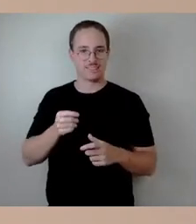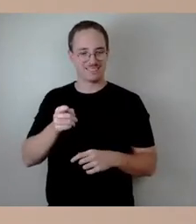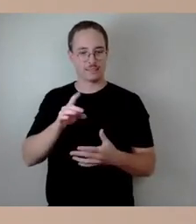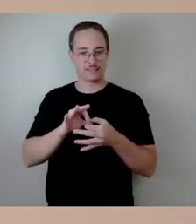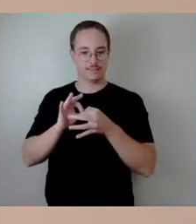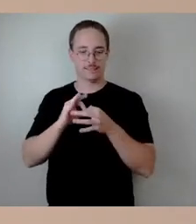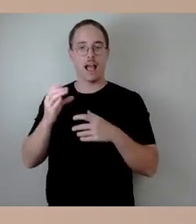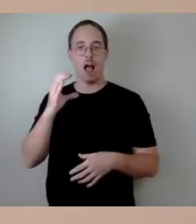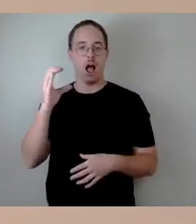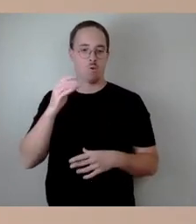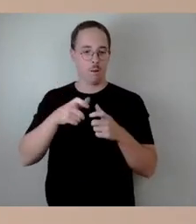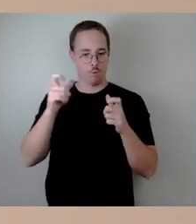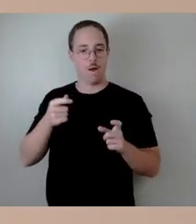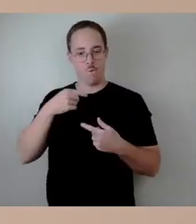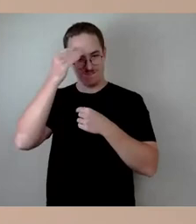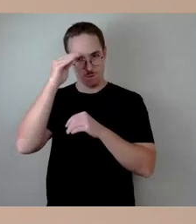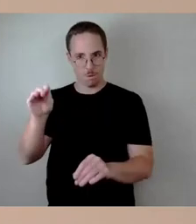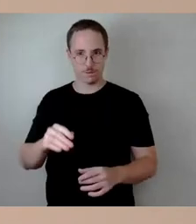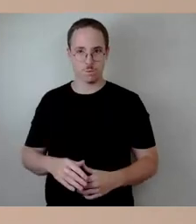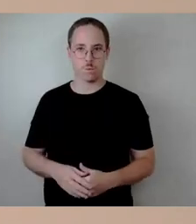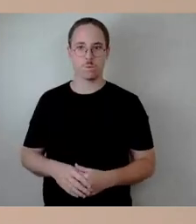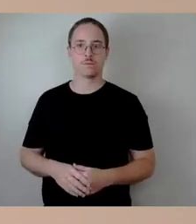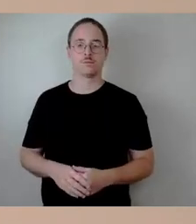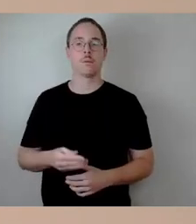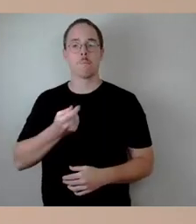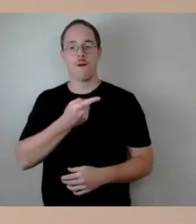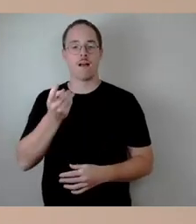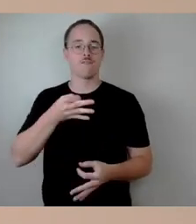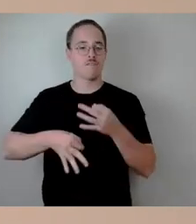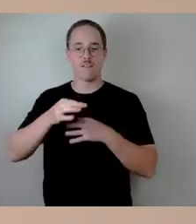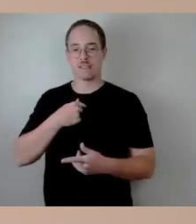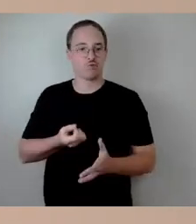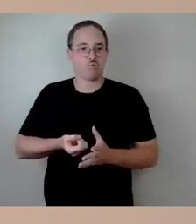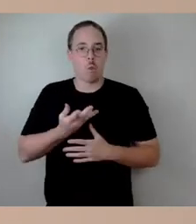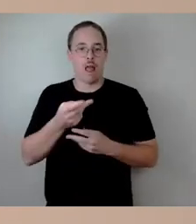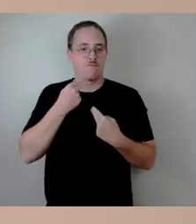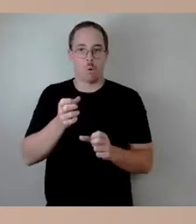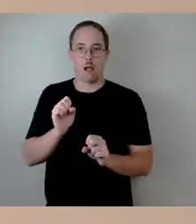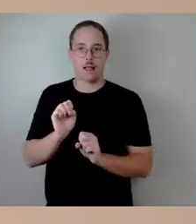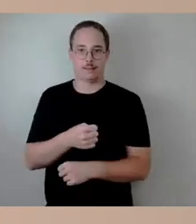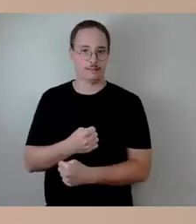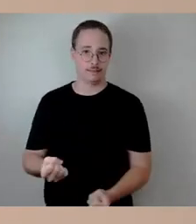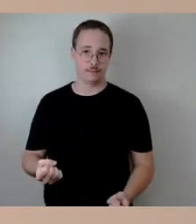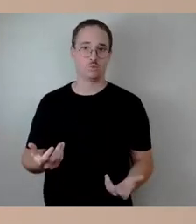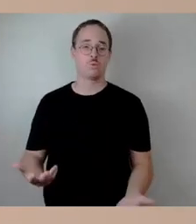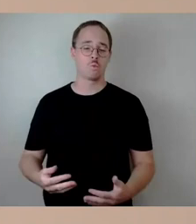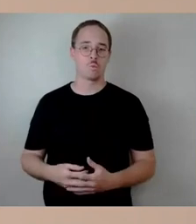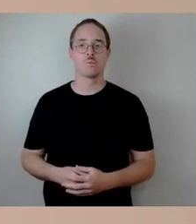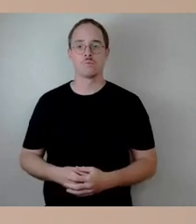informieren werden. Und dann denke ich auf einen Teil der Fragen, auf die jetzt spontan nicht eingegangen werden kann, eingehen können.